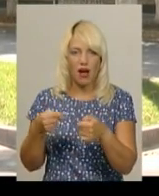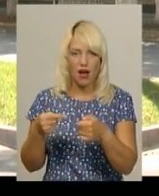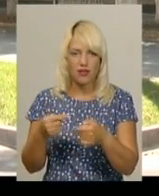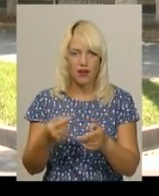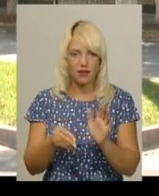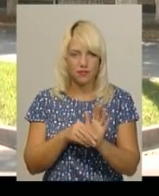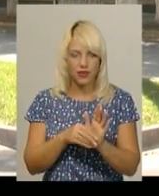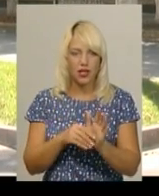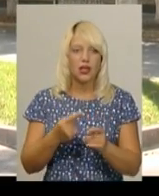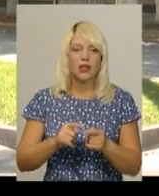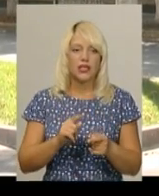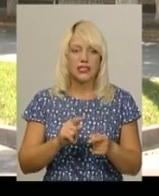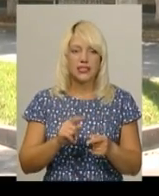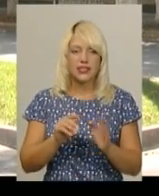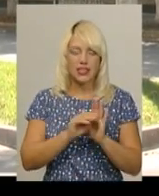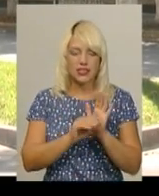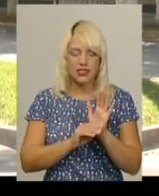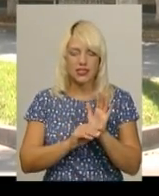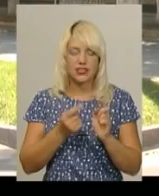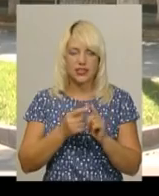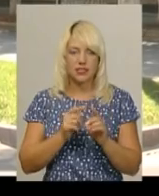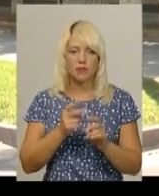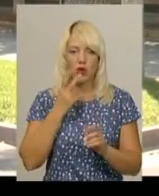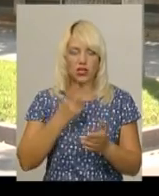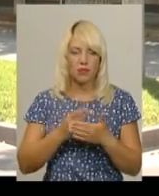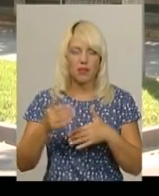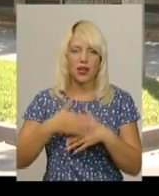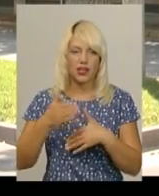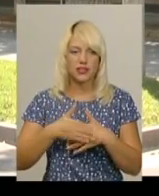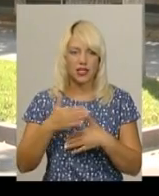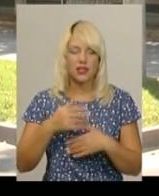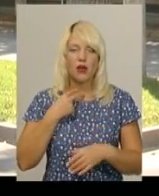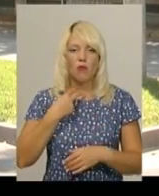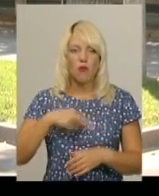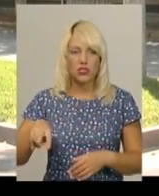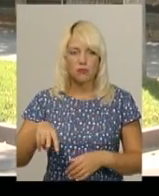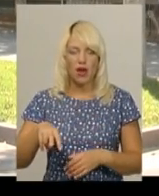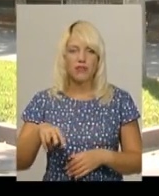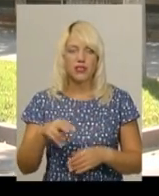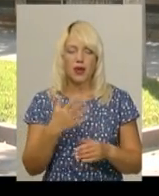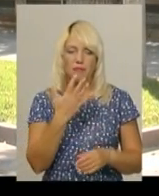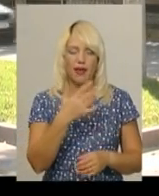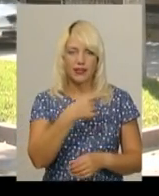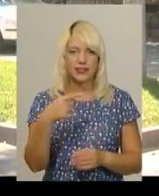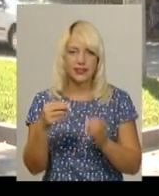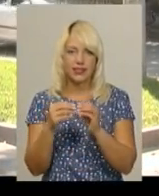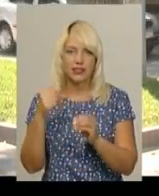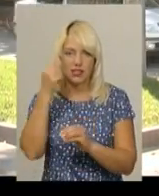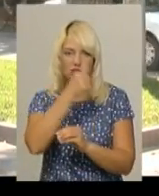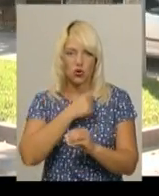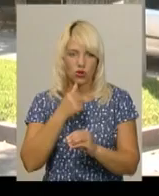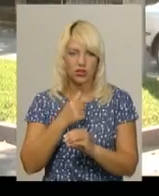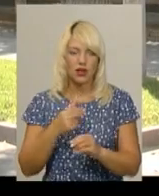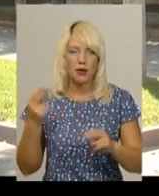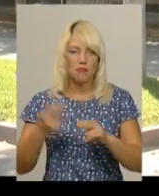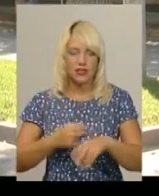вказаної статті передбачає покарання у виді позбавлення волі на срок від 5 до 10 років, з позбавленням